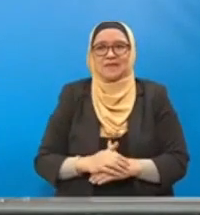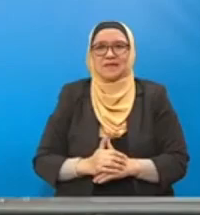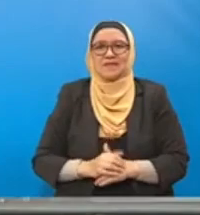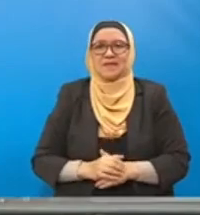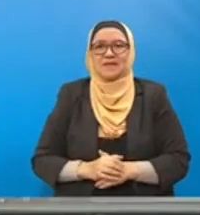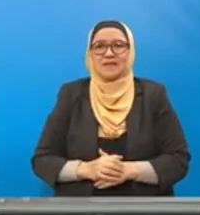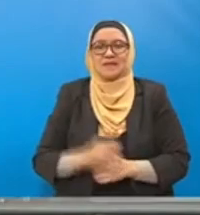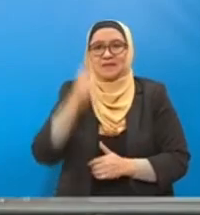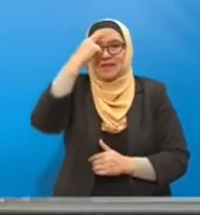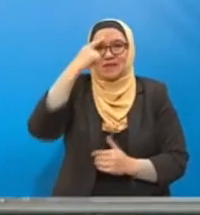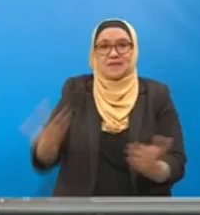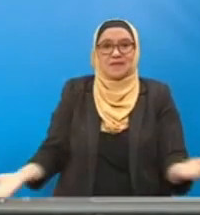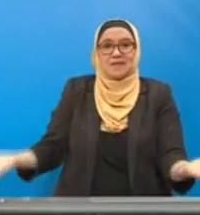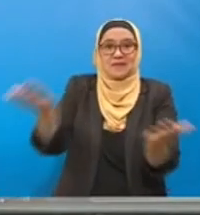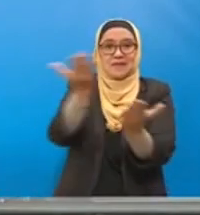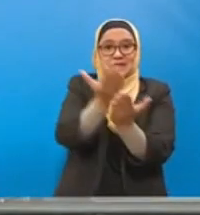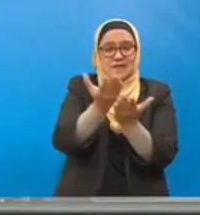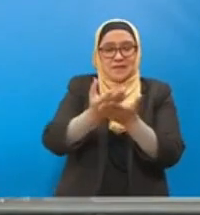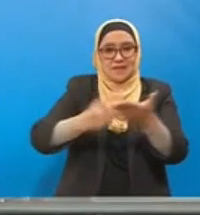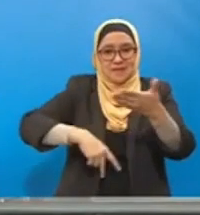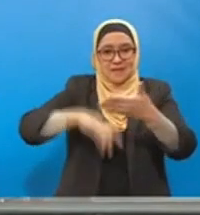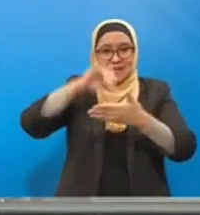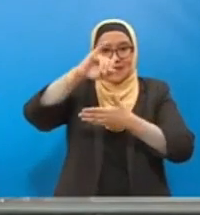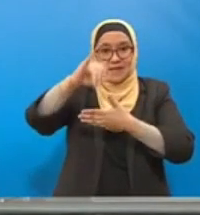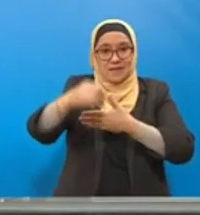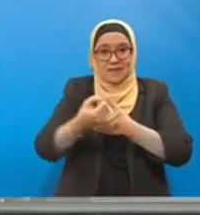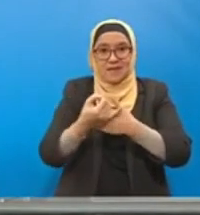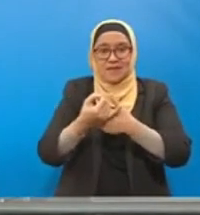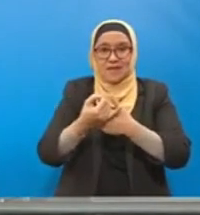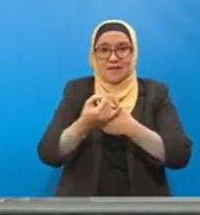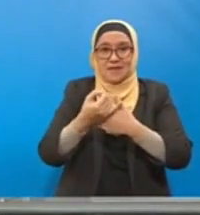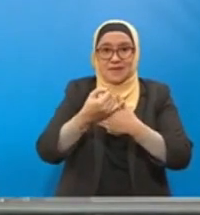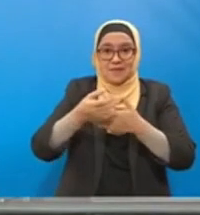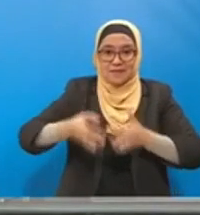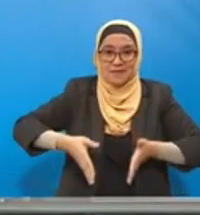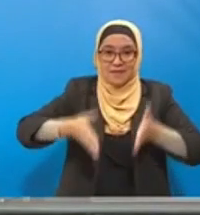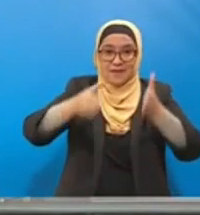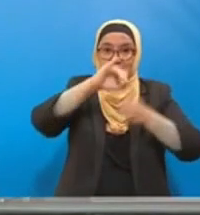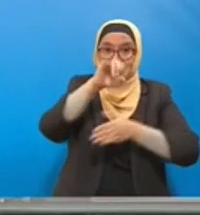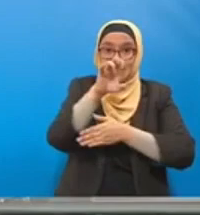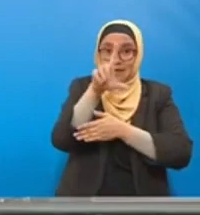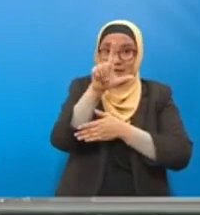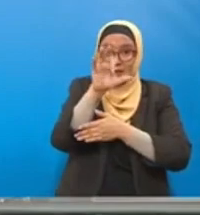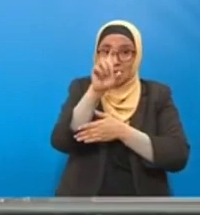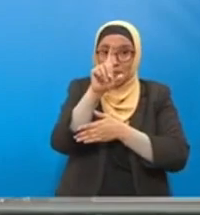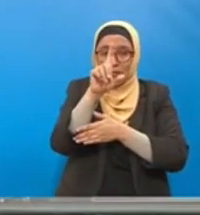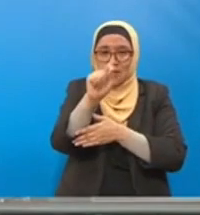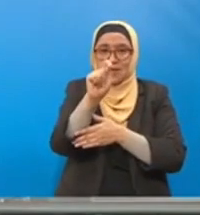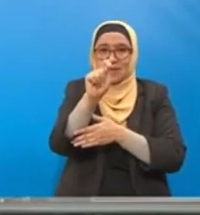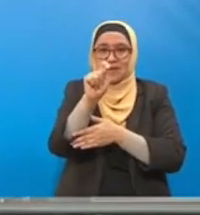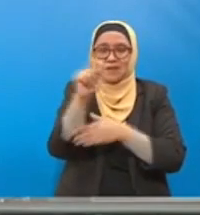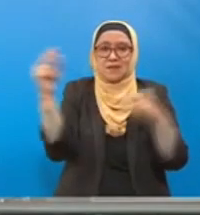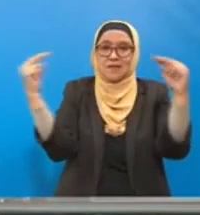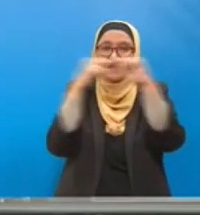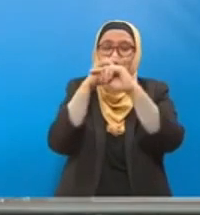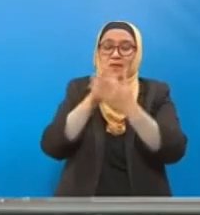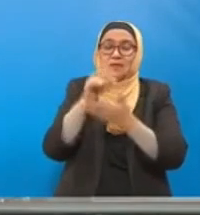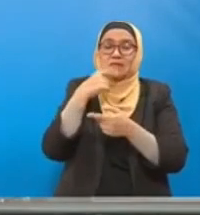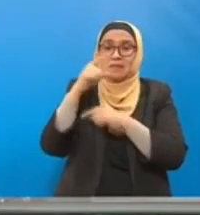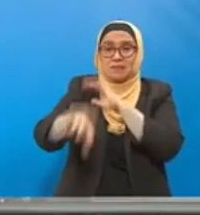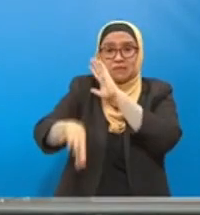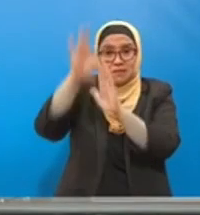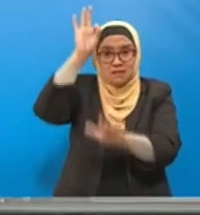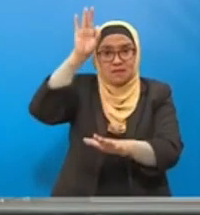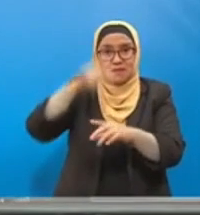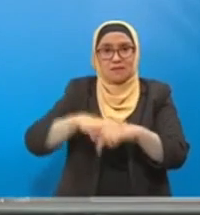Bagi cadangan projek Jalan Jalawat Bypass, Kementerian ini mendapati bahawa cadangan Jalan Pintas ini akan